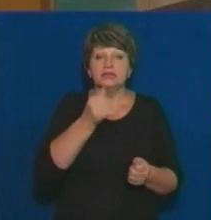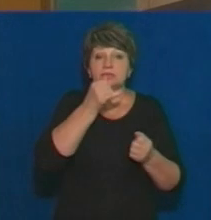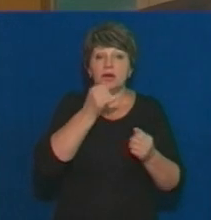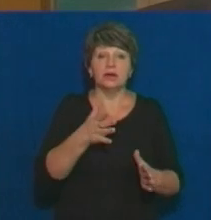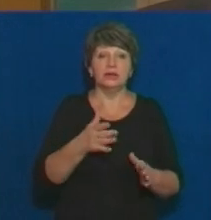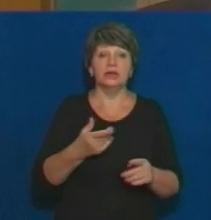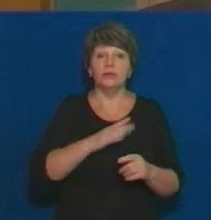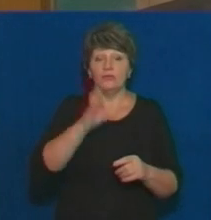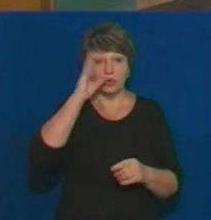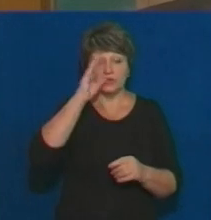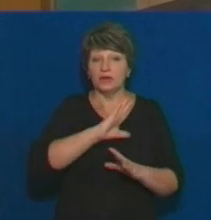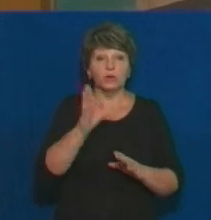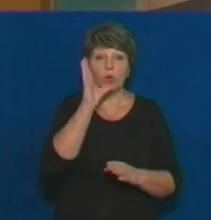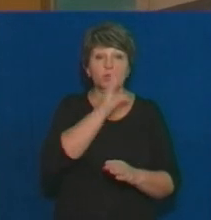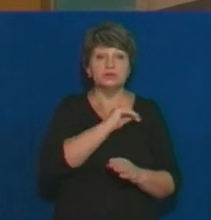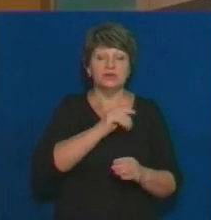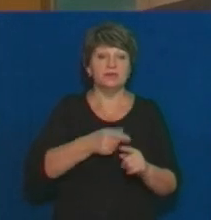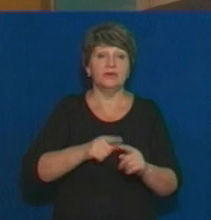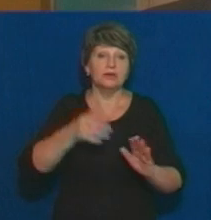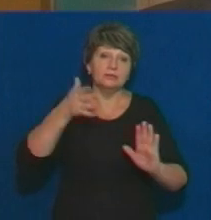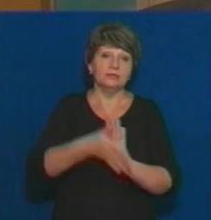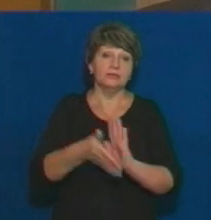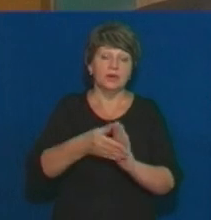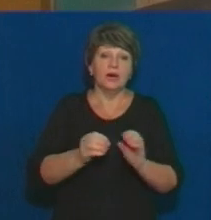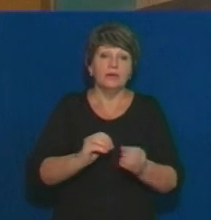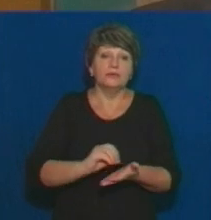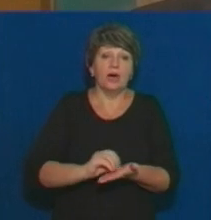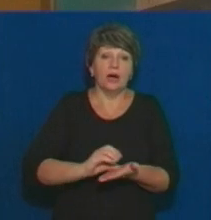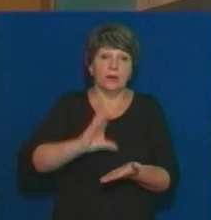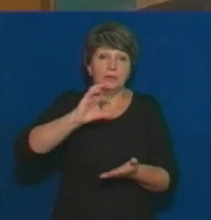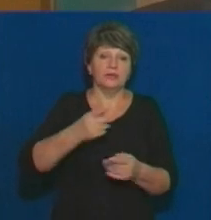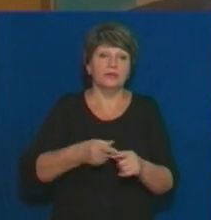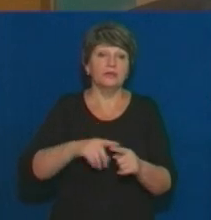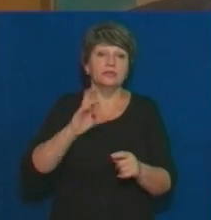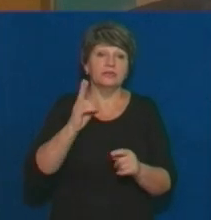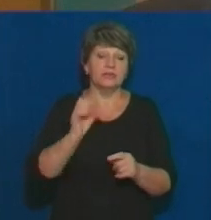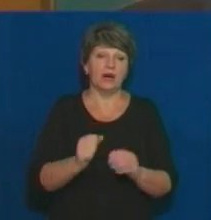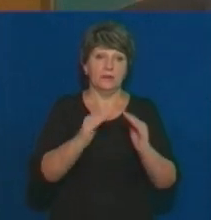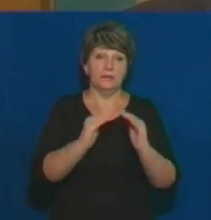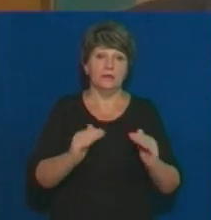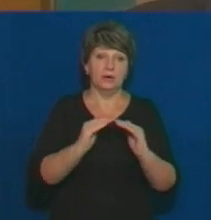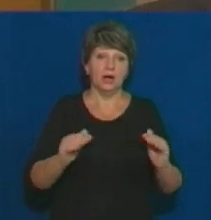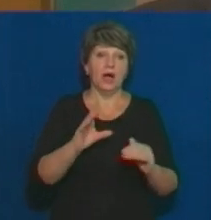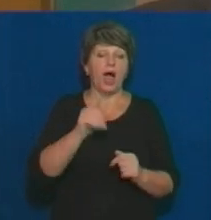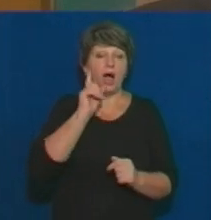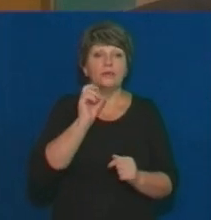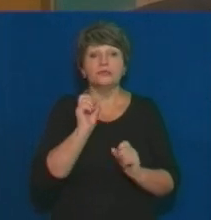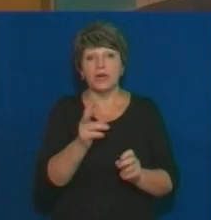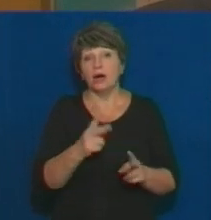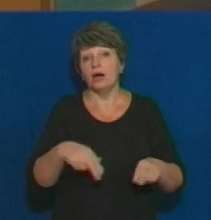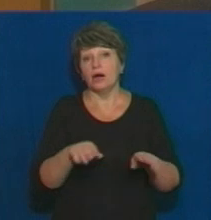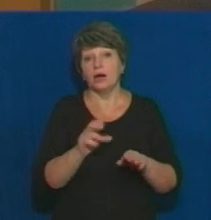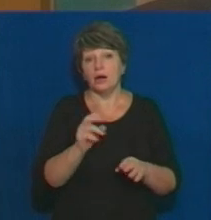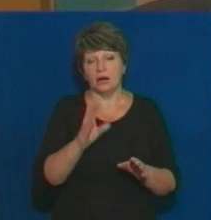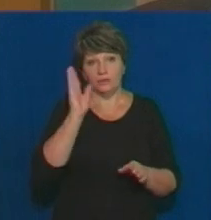тобто вона не успівала уходити. Тобто і вона накопичувалася іменно на покривельному матеріалі. А так як вода виход шукає, і вона